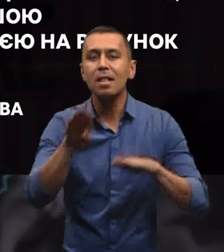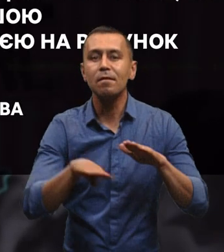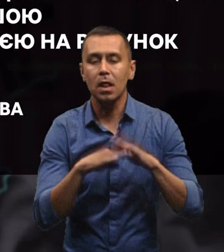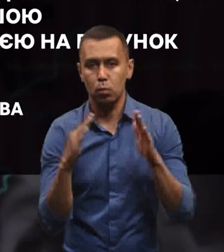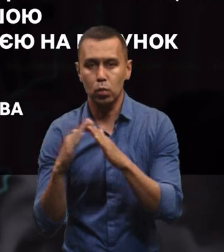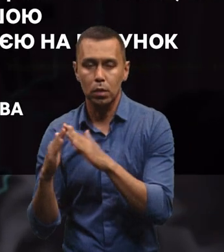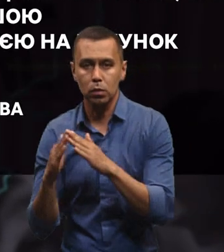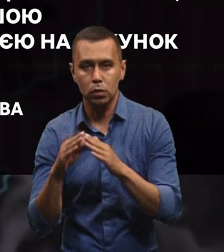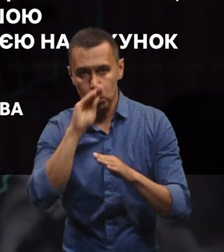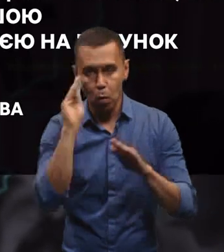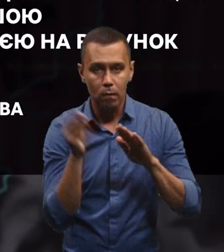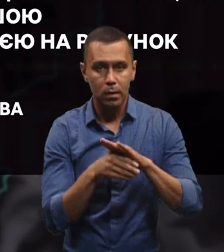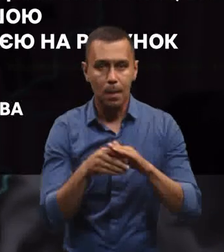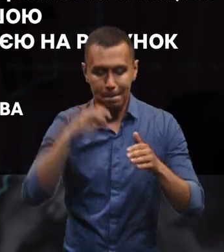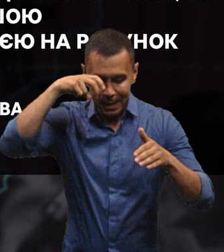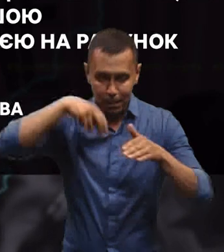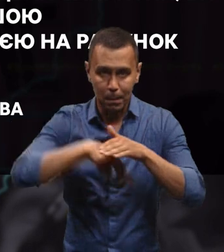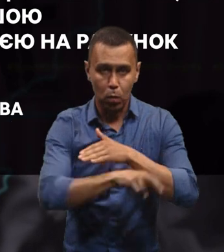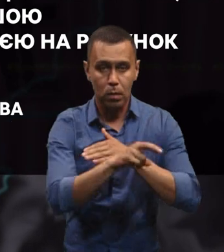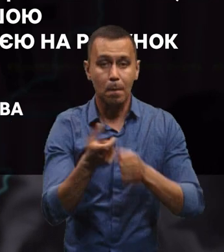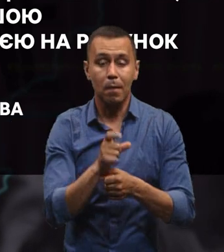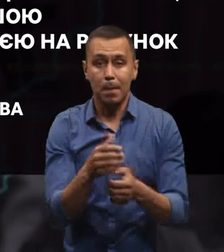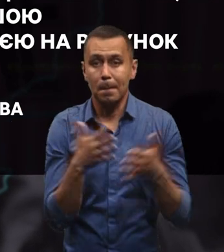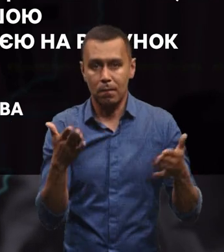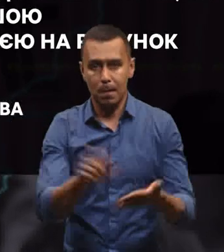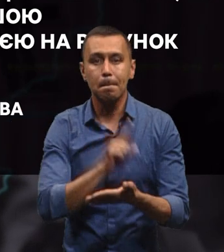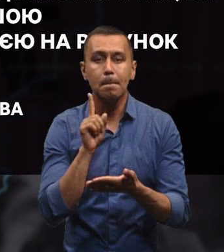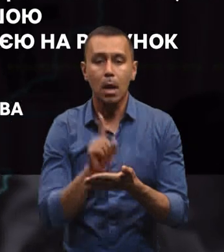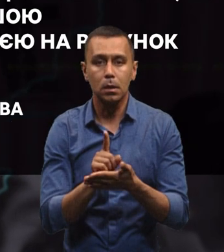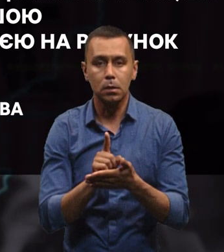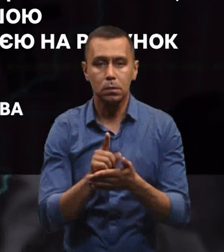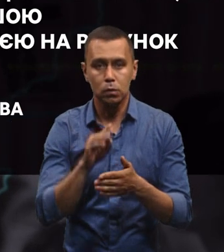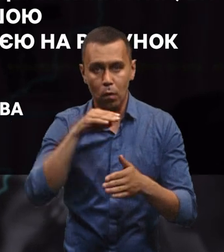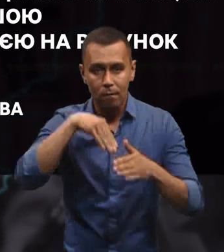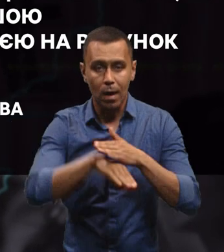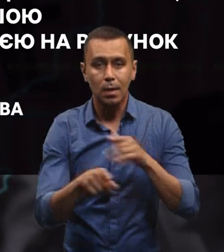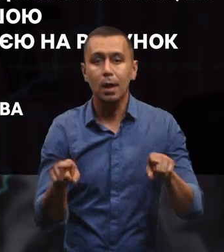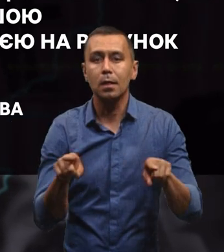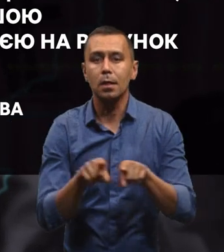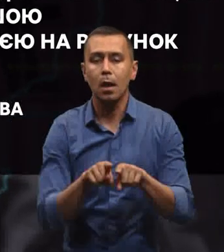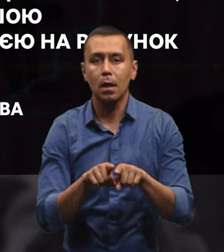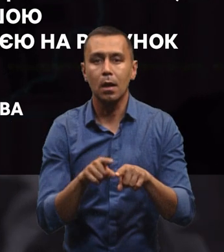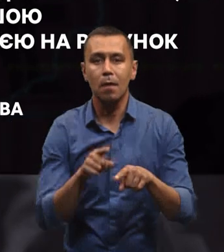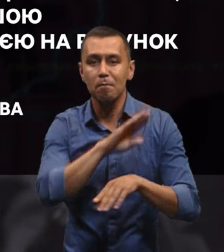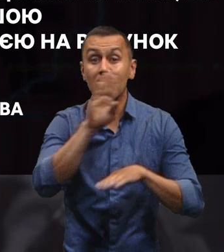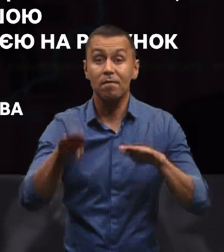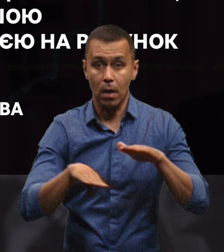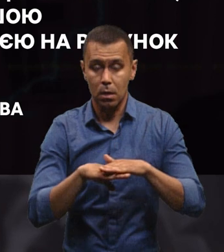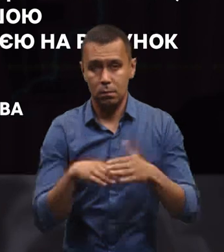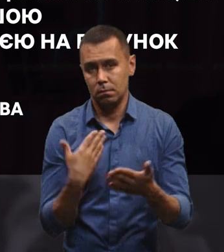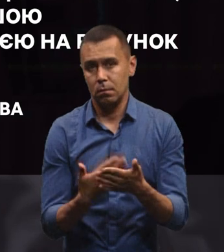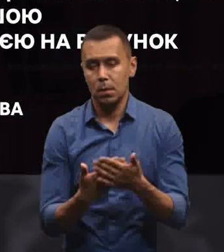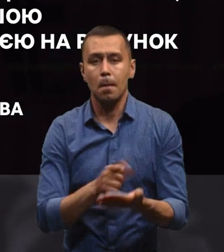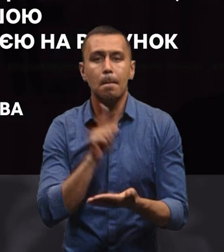сховища, підземні переходи. В переважній більшості ви маєте сховатися так чи укритися. Це в підвалі. Тобто,